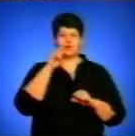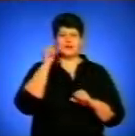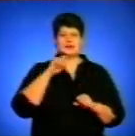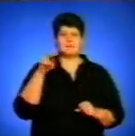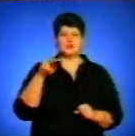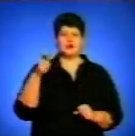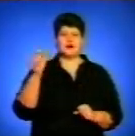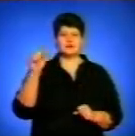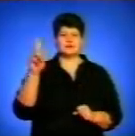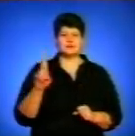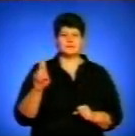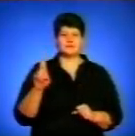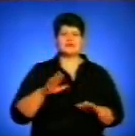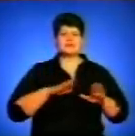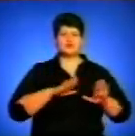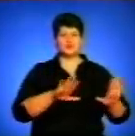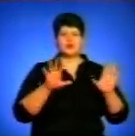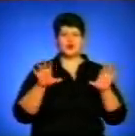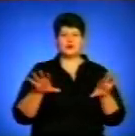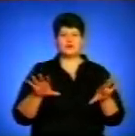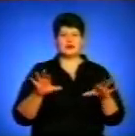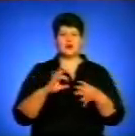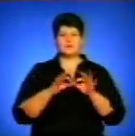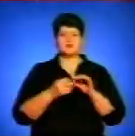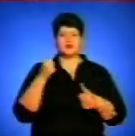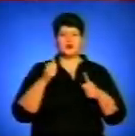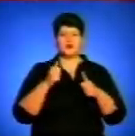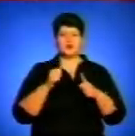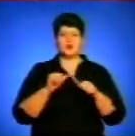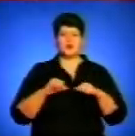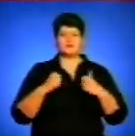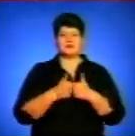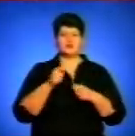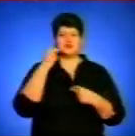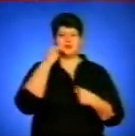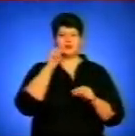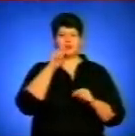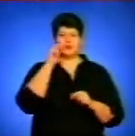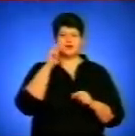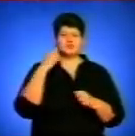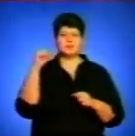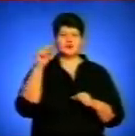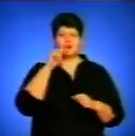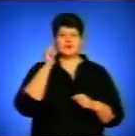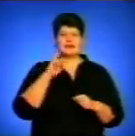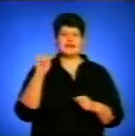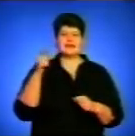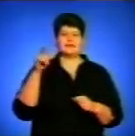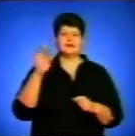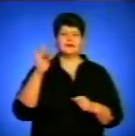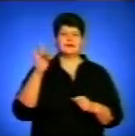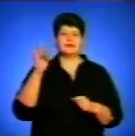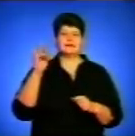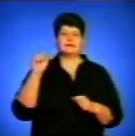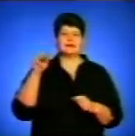Гац, заступник голови регіонального олімпійського комітету, чемпіон України, майстер спорту Віталій Ігнатенко, головний